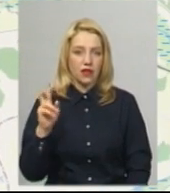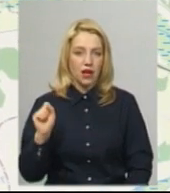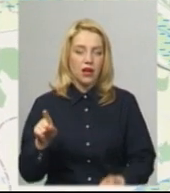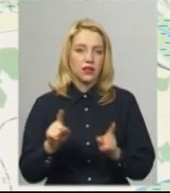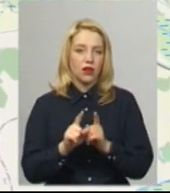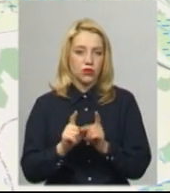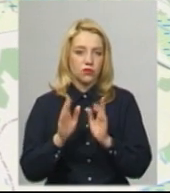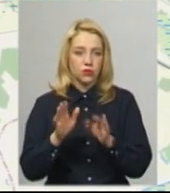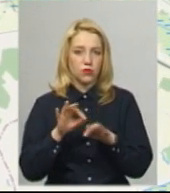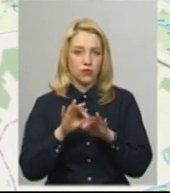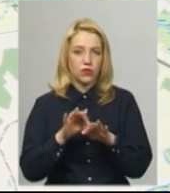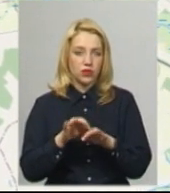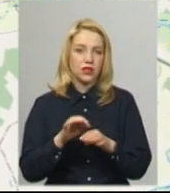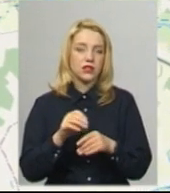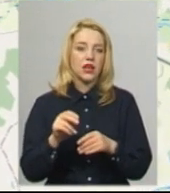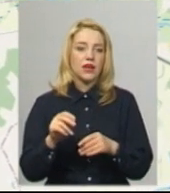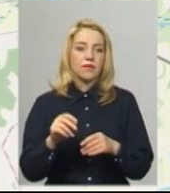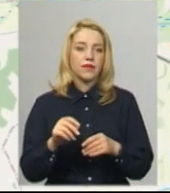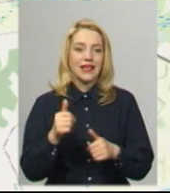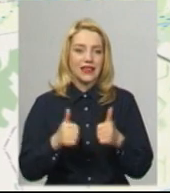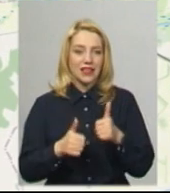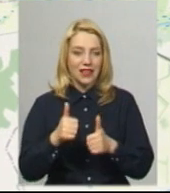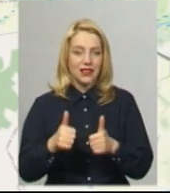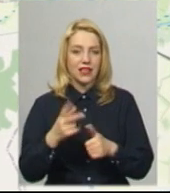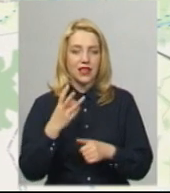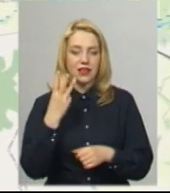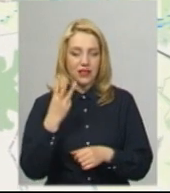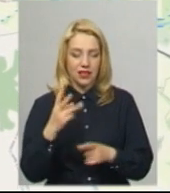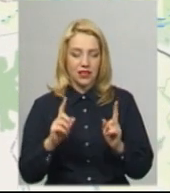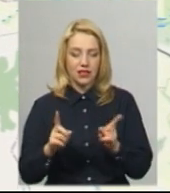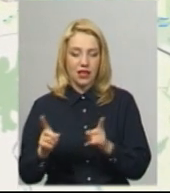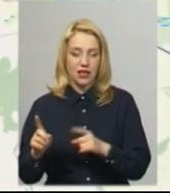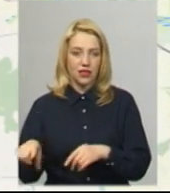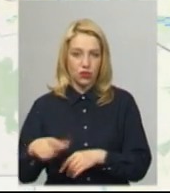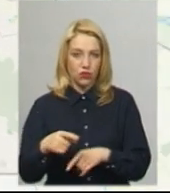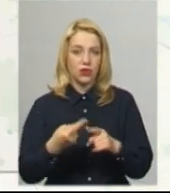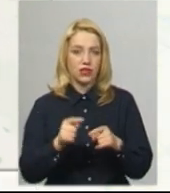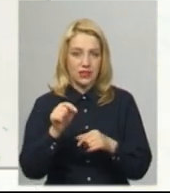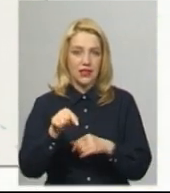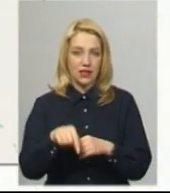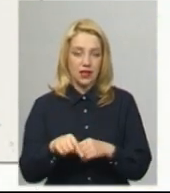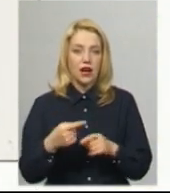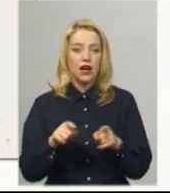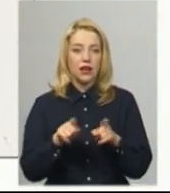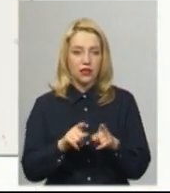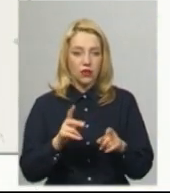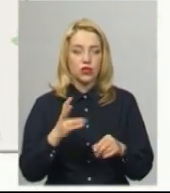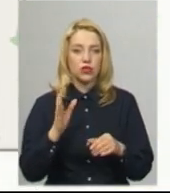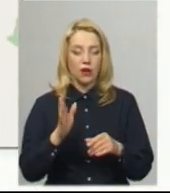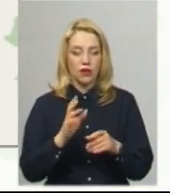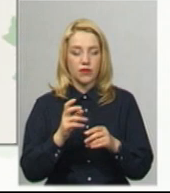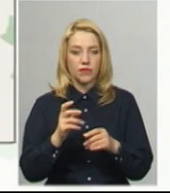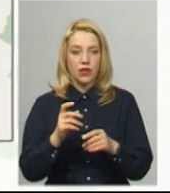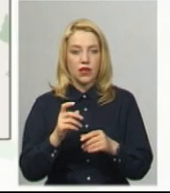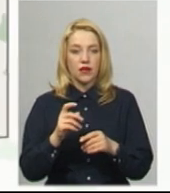ще проводяться тендерні процедури на три ділянки поточного середнього ремонту цієї ж автодороги. Окрім того, що на цій дорозі ми будуємо обхід